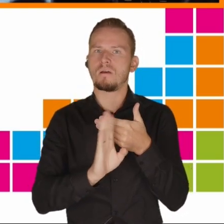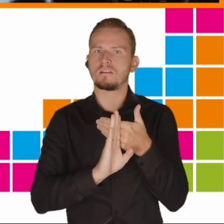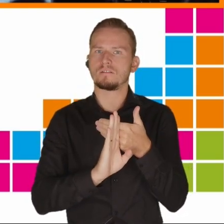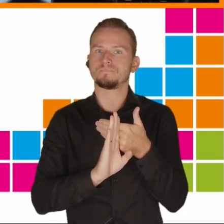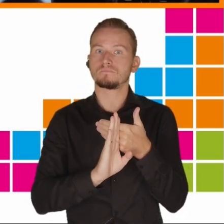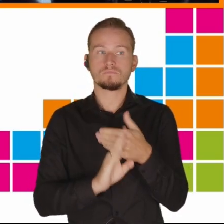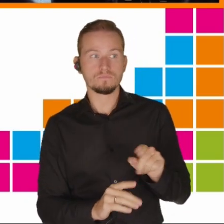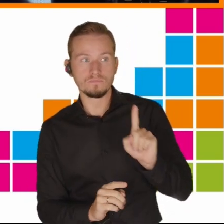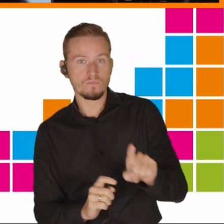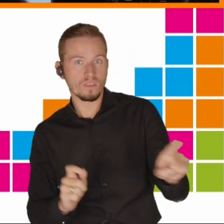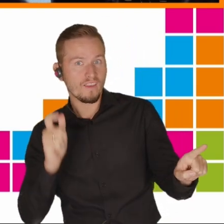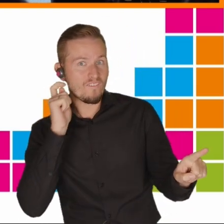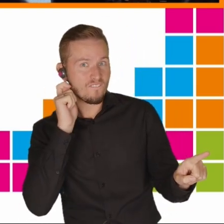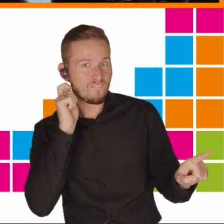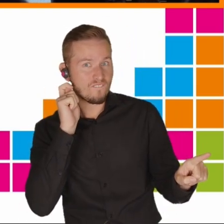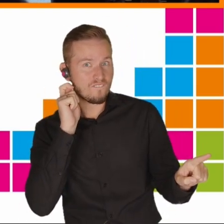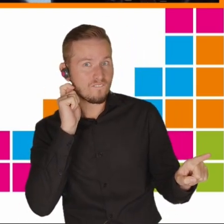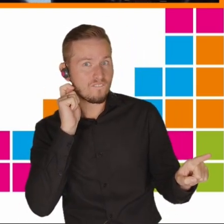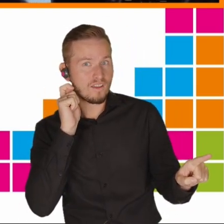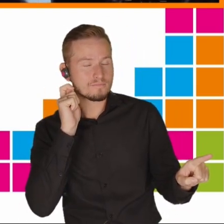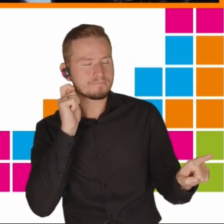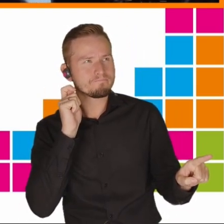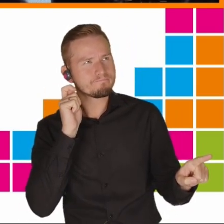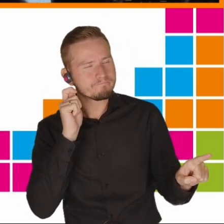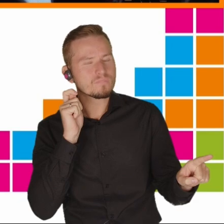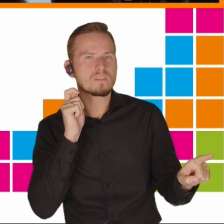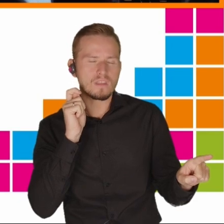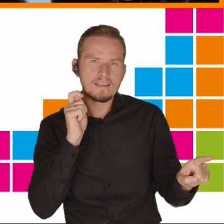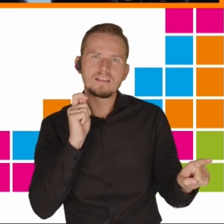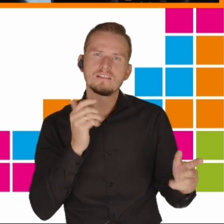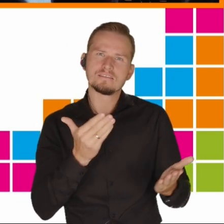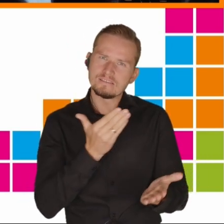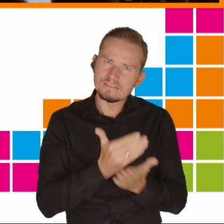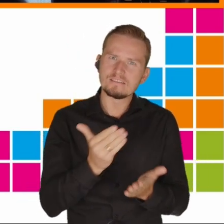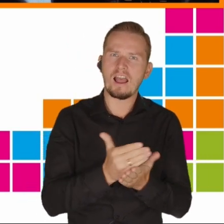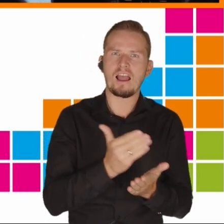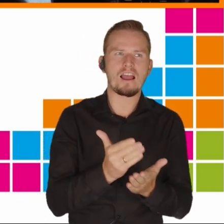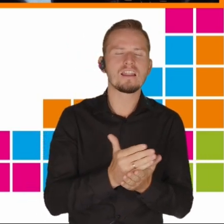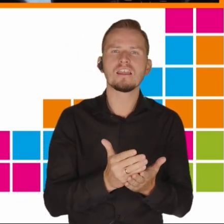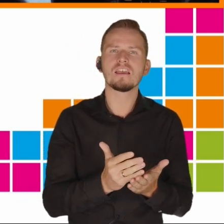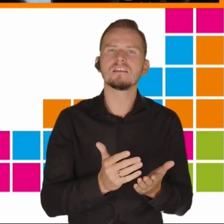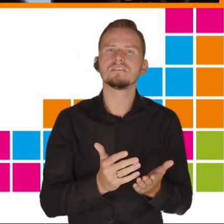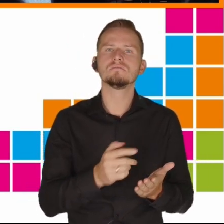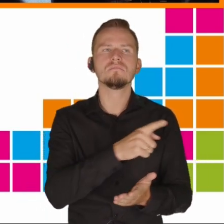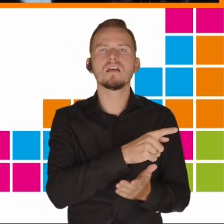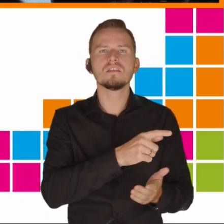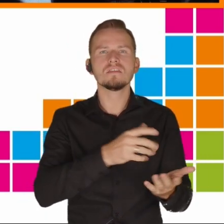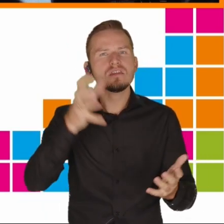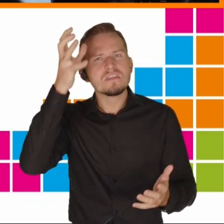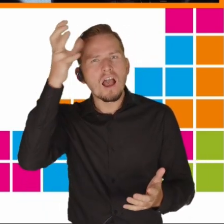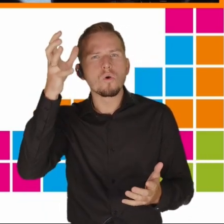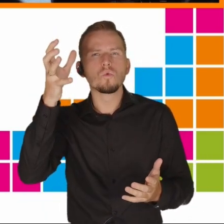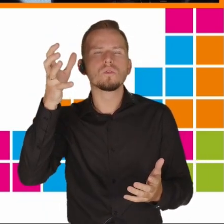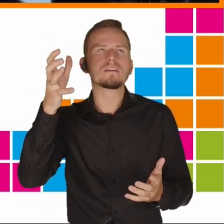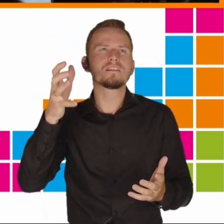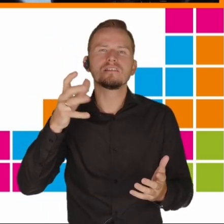są niedoreprezentowane w naukach ścisłych, a więc m